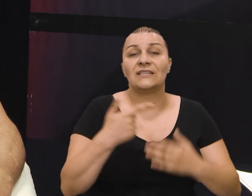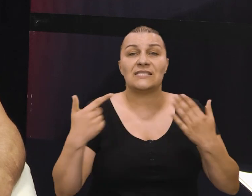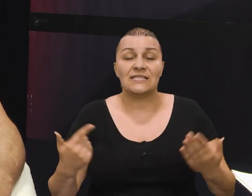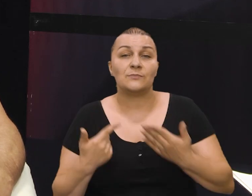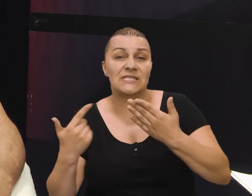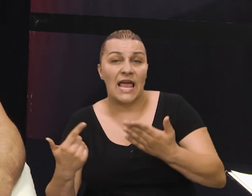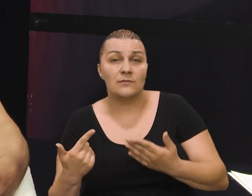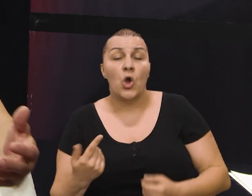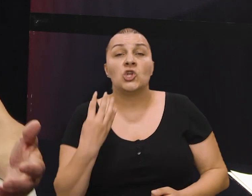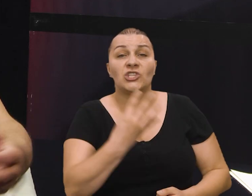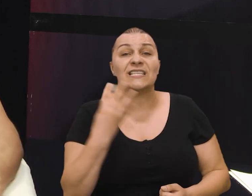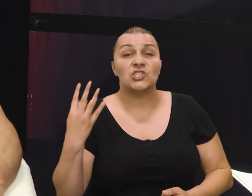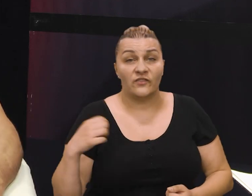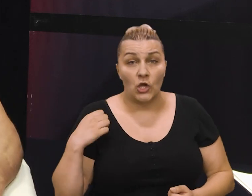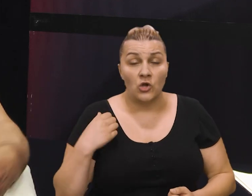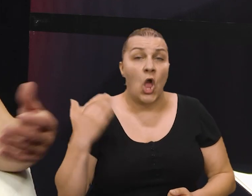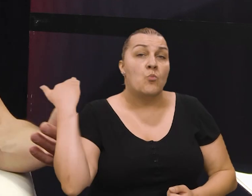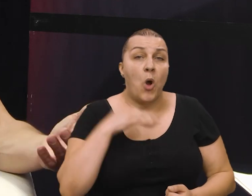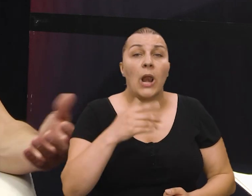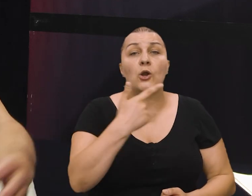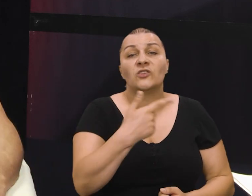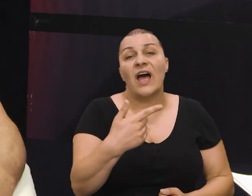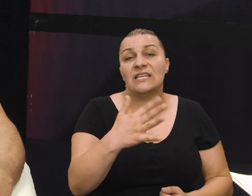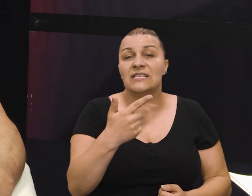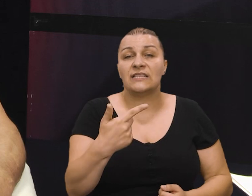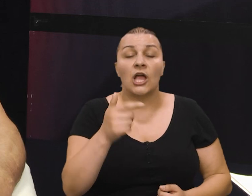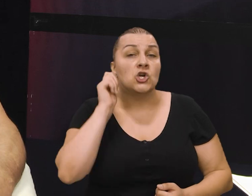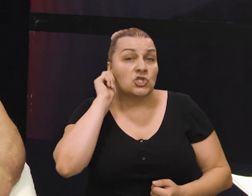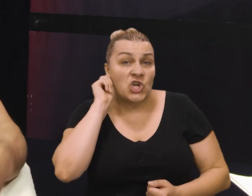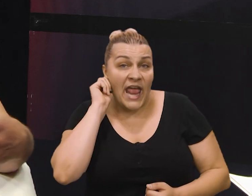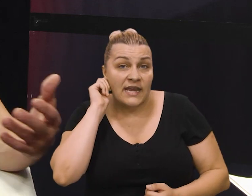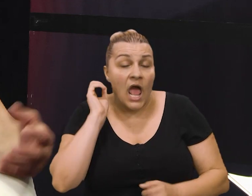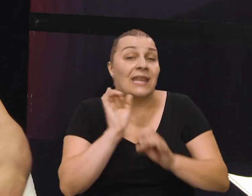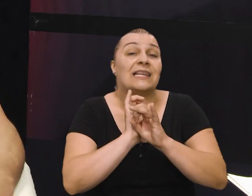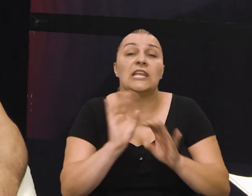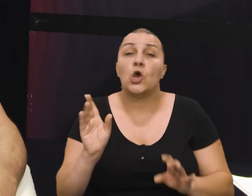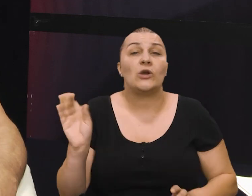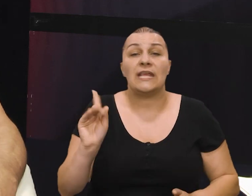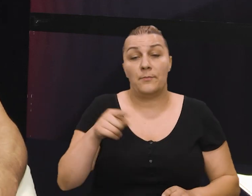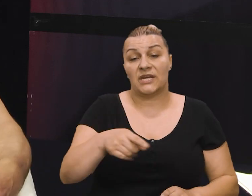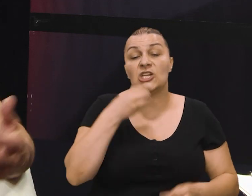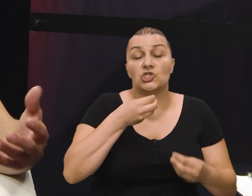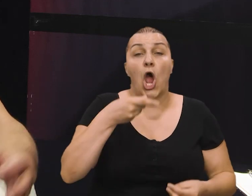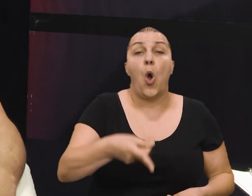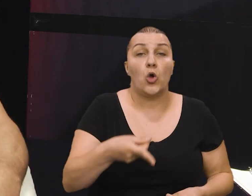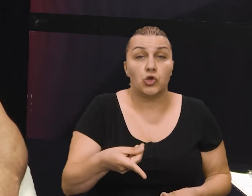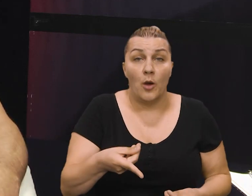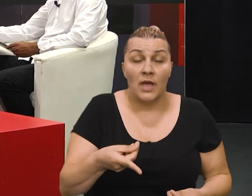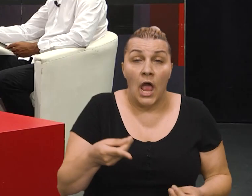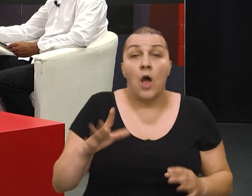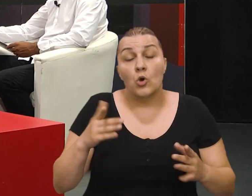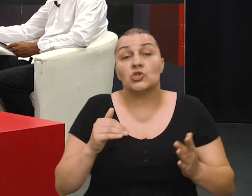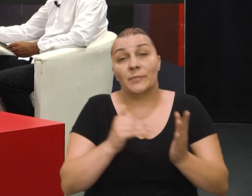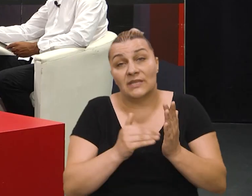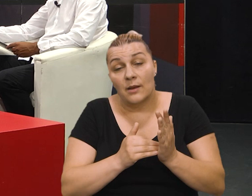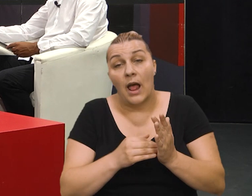27. i 7. i 44. gdje su poklano 20 žena po Kijevo. Niko nikada o tome nije niti pričao, niti razgovarao i